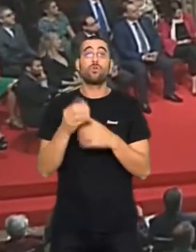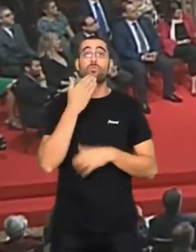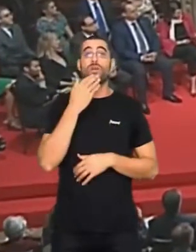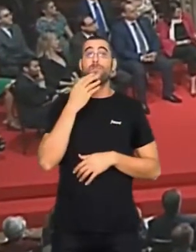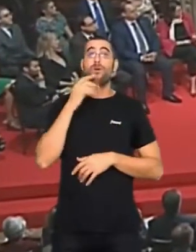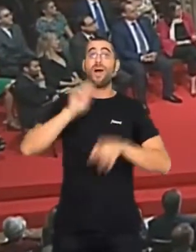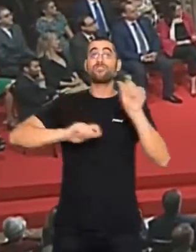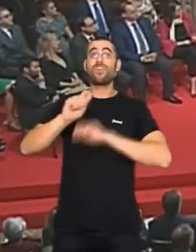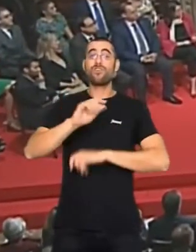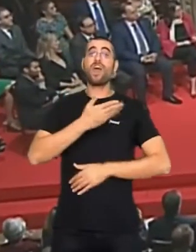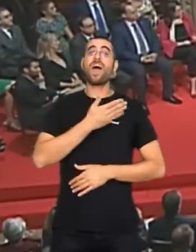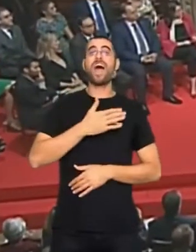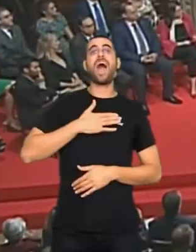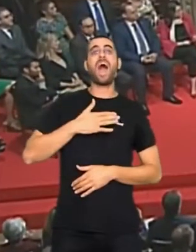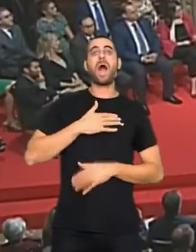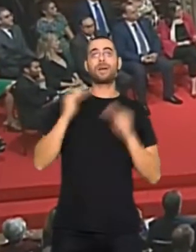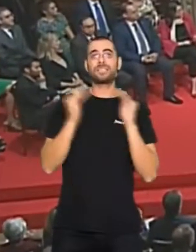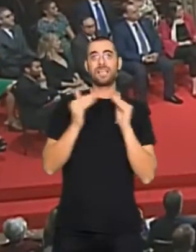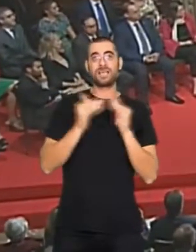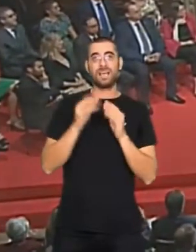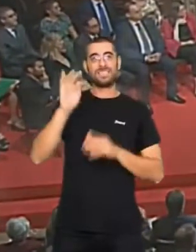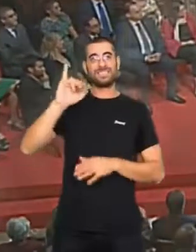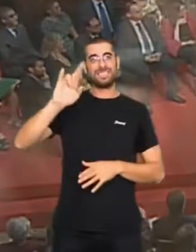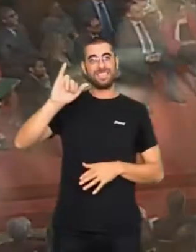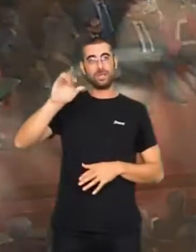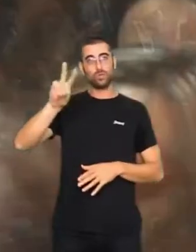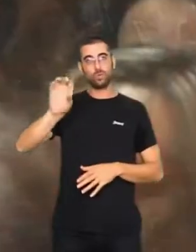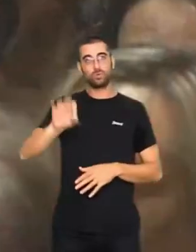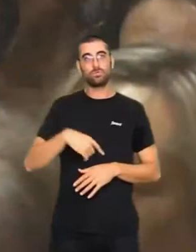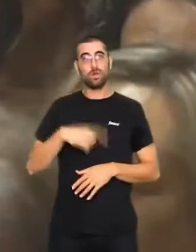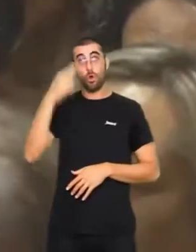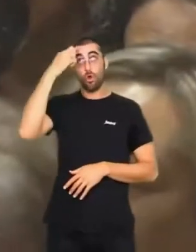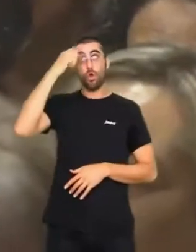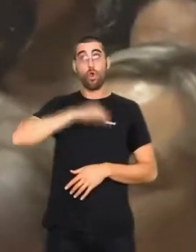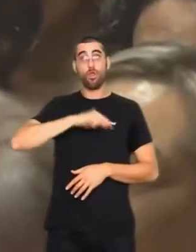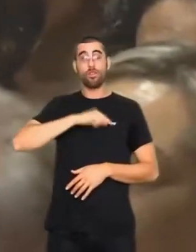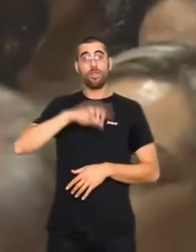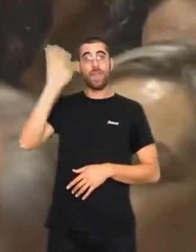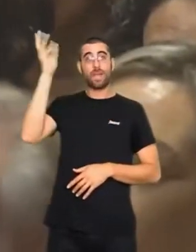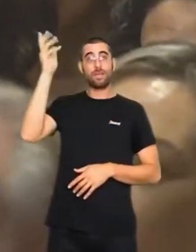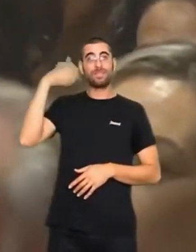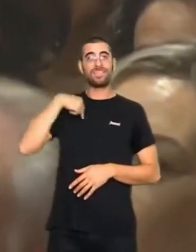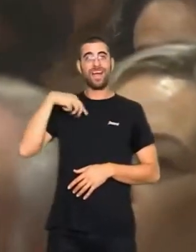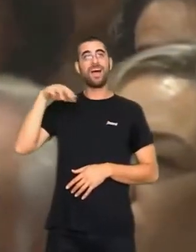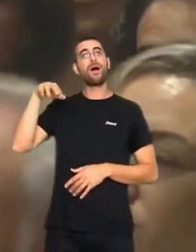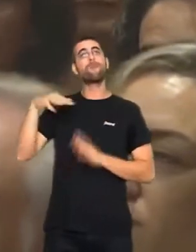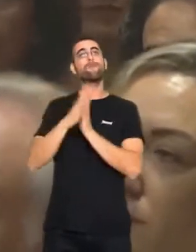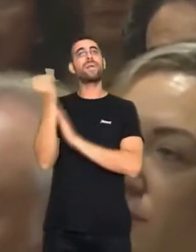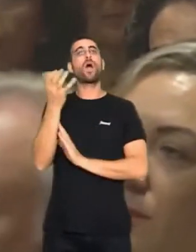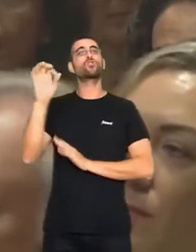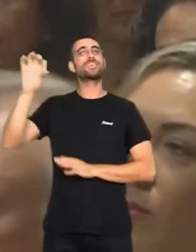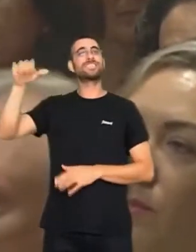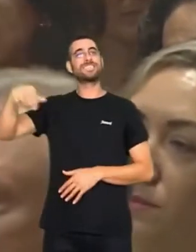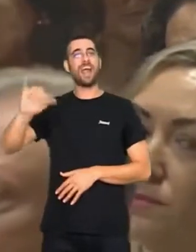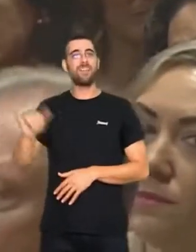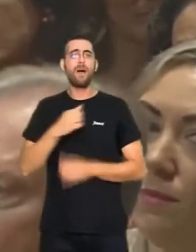ames de casa i consumidors Tírius. Consciència climàtica, com la de María José Sanz. Passió